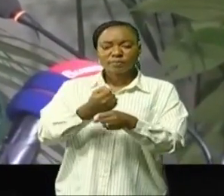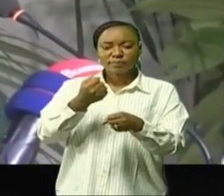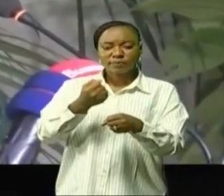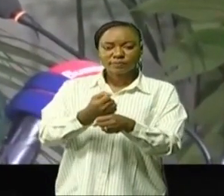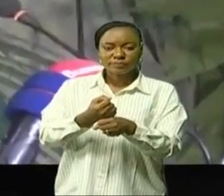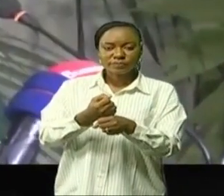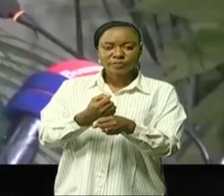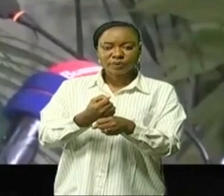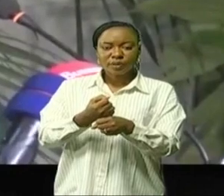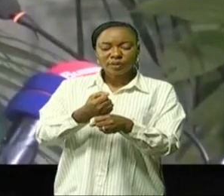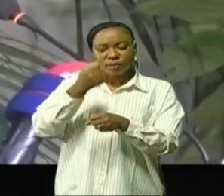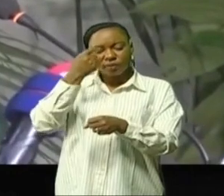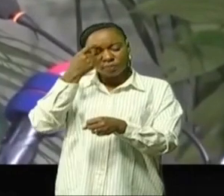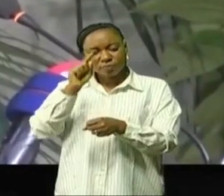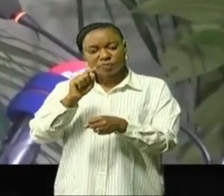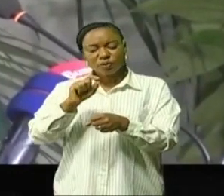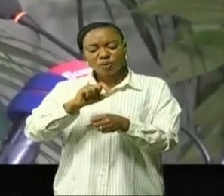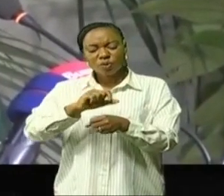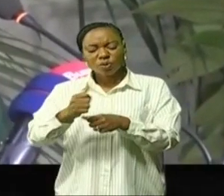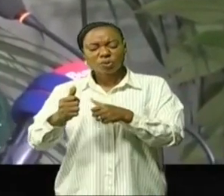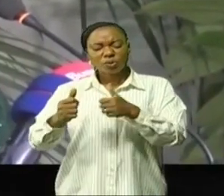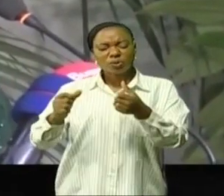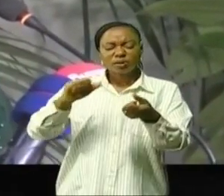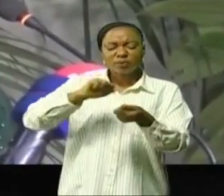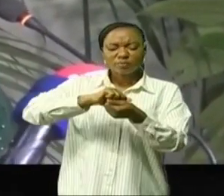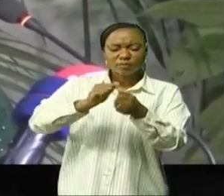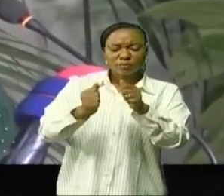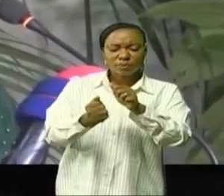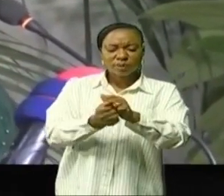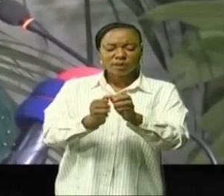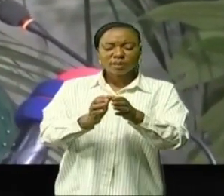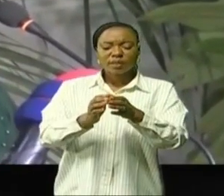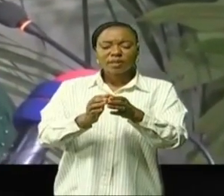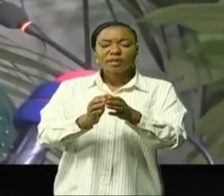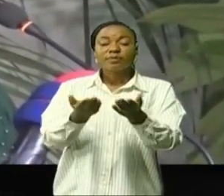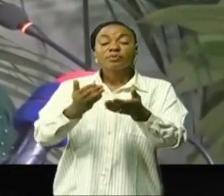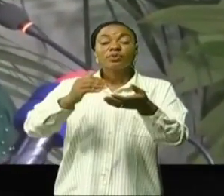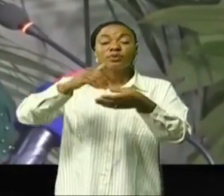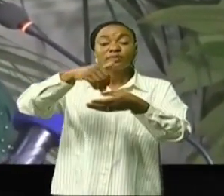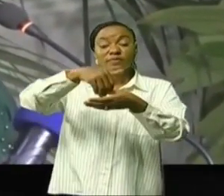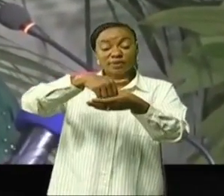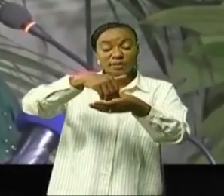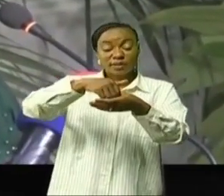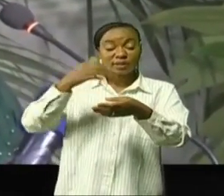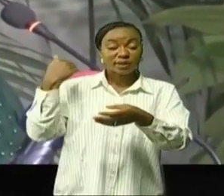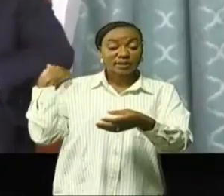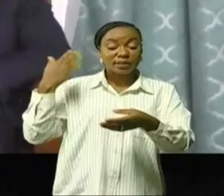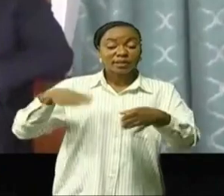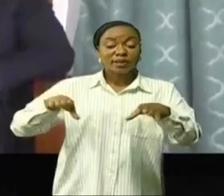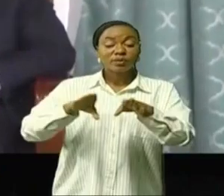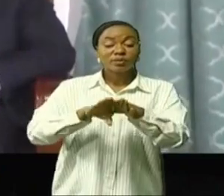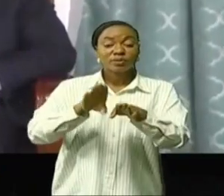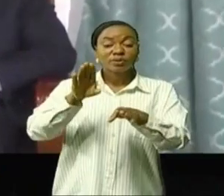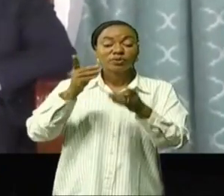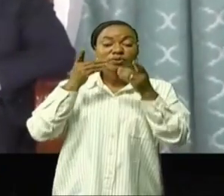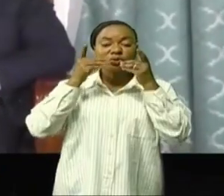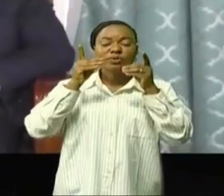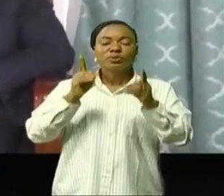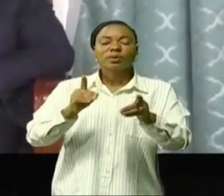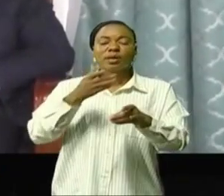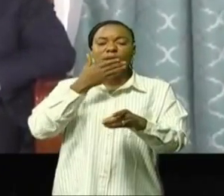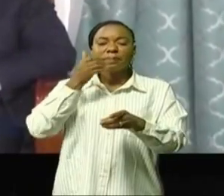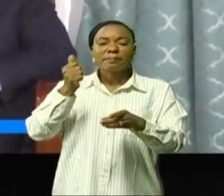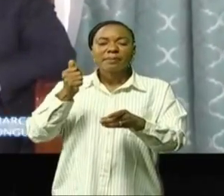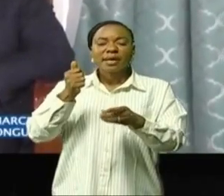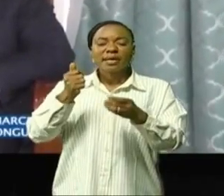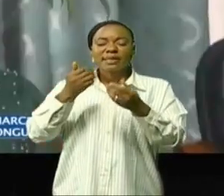épineuse pour l'occupation des entreprises du portefeuille. La patronne du portefeuille a clôturé ses propos par un remerciement